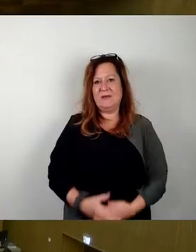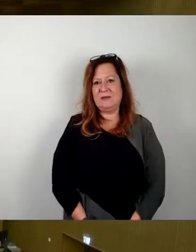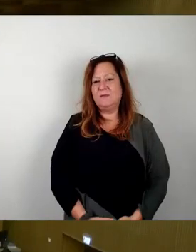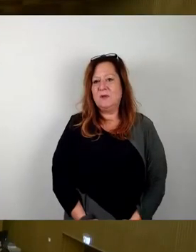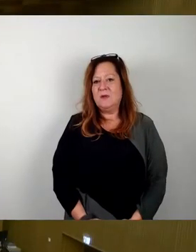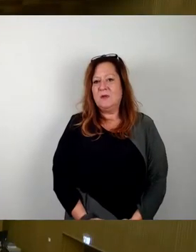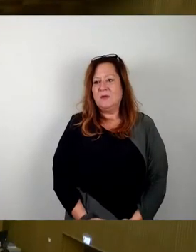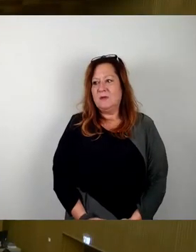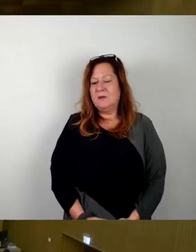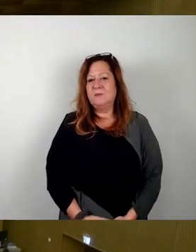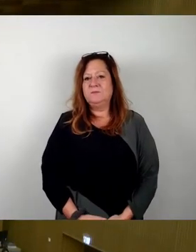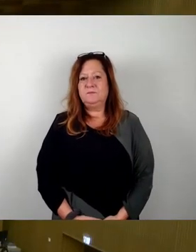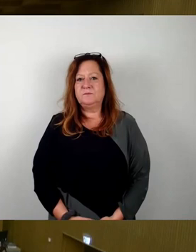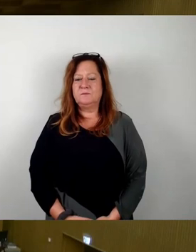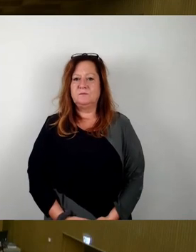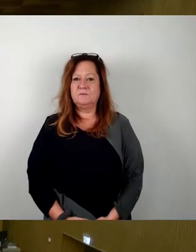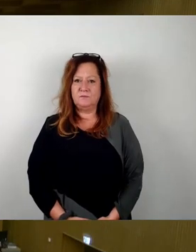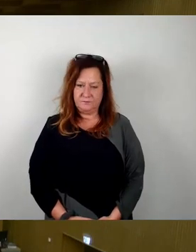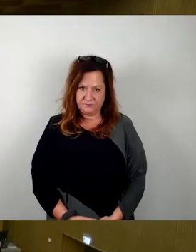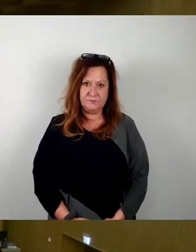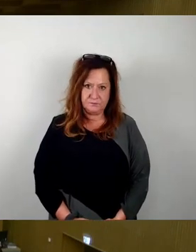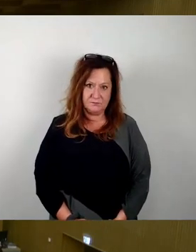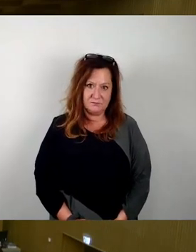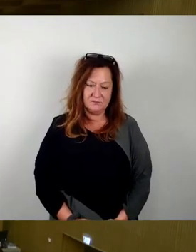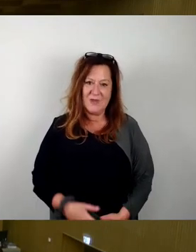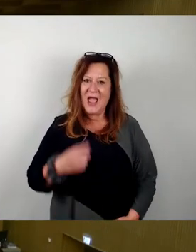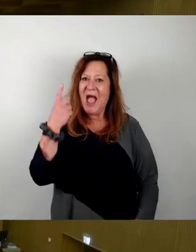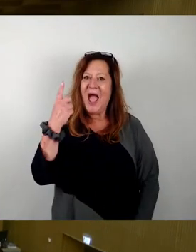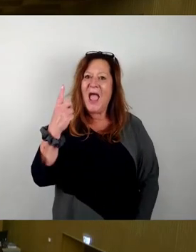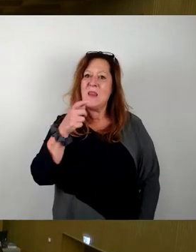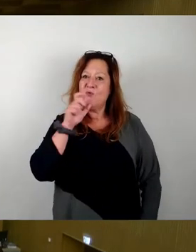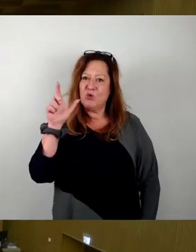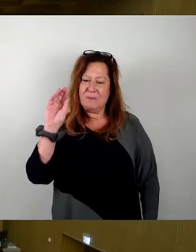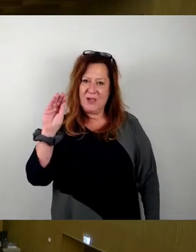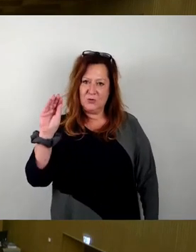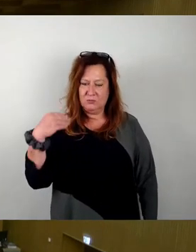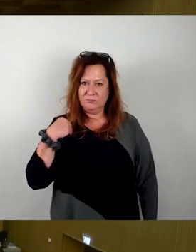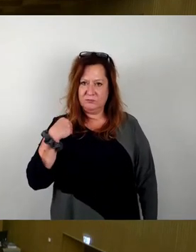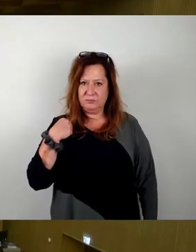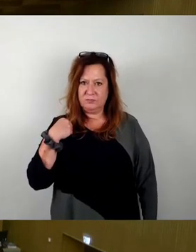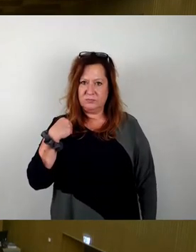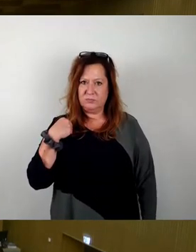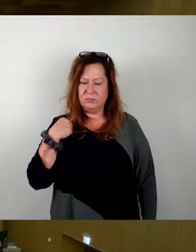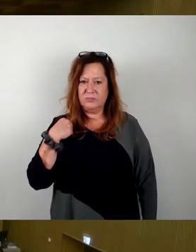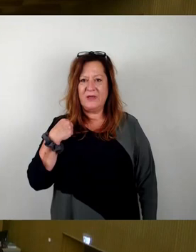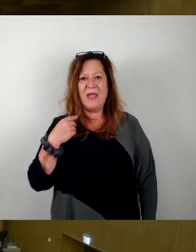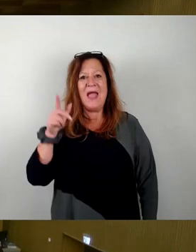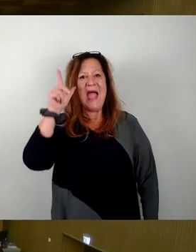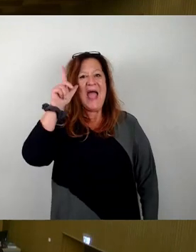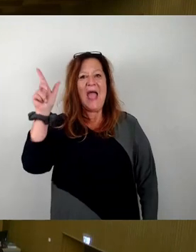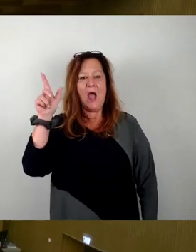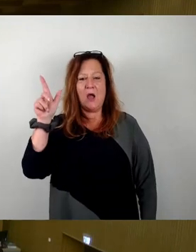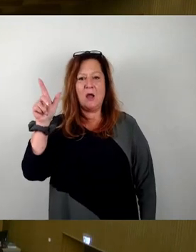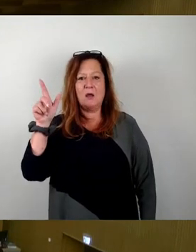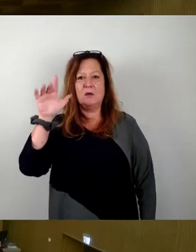So, ich habe eine fixe Wortmeldung hier noch signalisiert bekommen, den würde ich jetzt dran nehmen. Herr Schmidt, und dann frage ich Sie